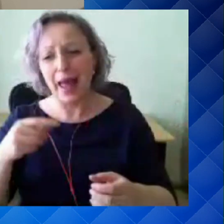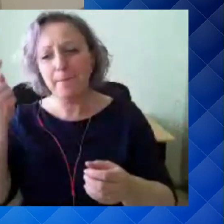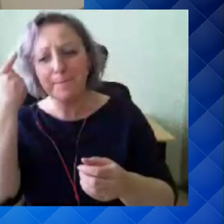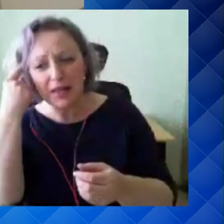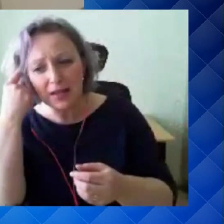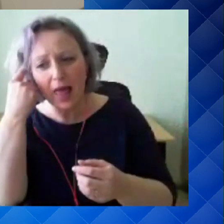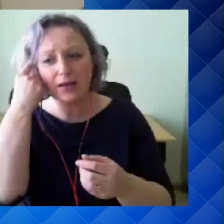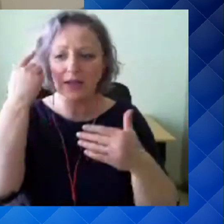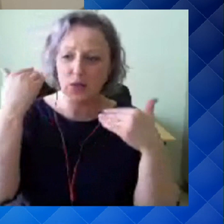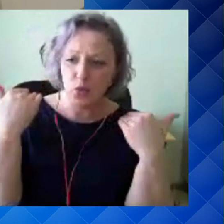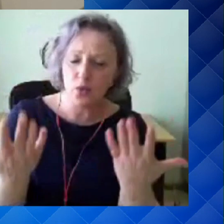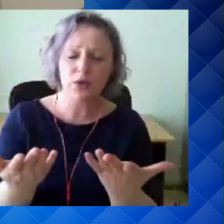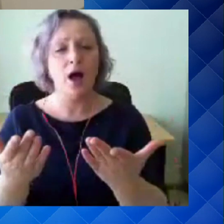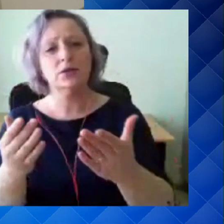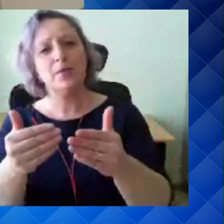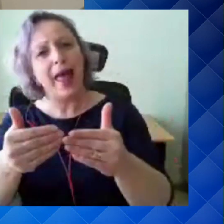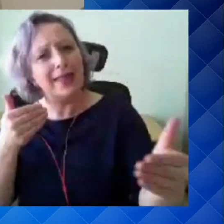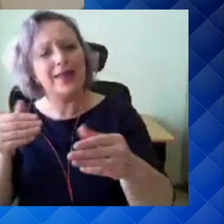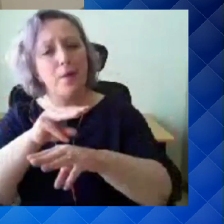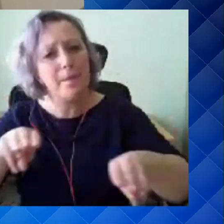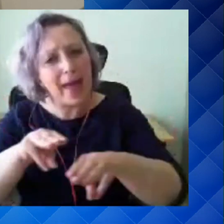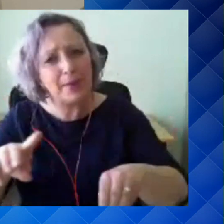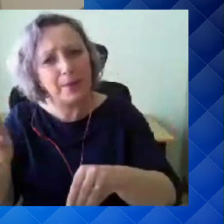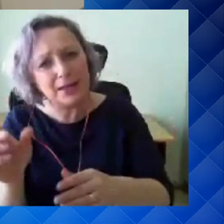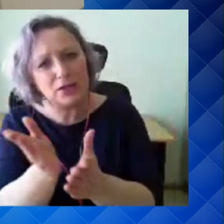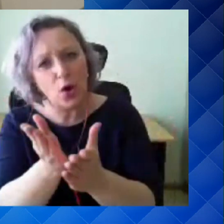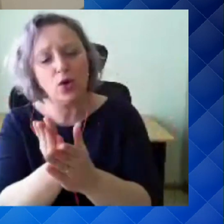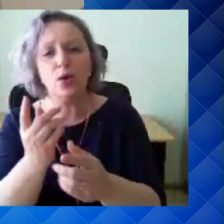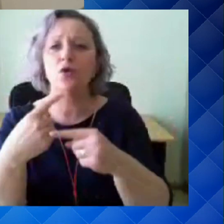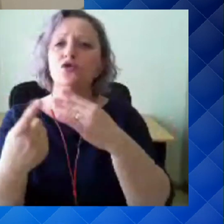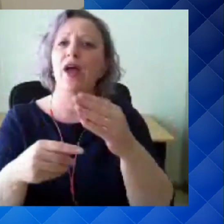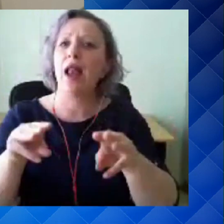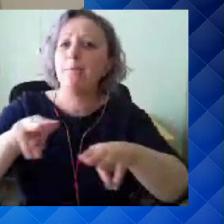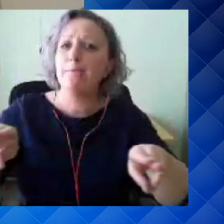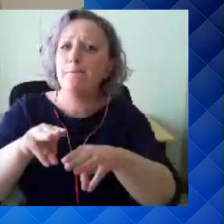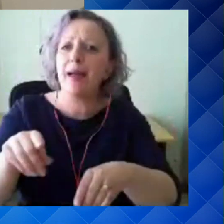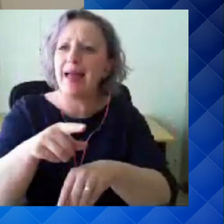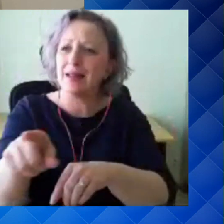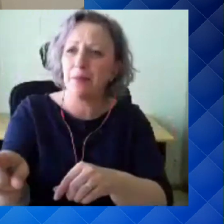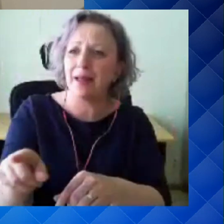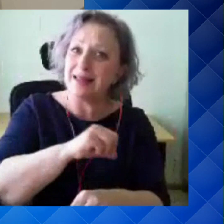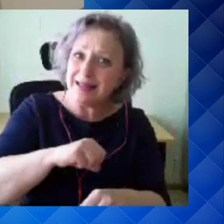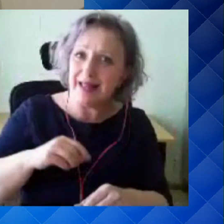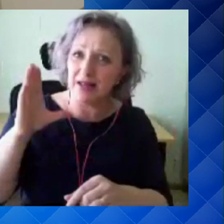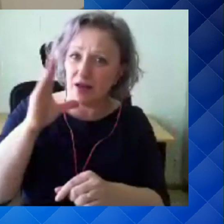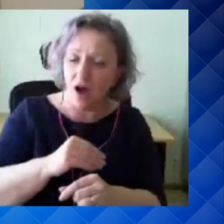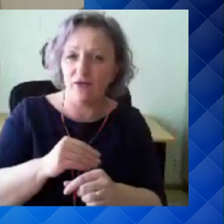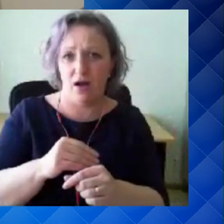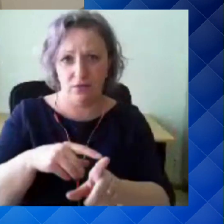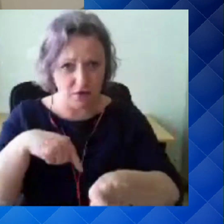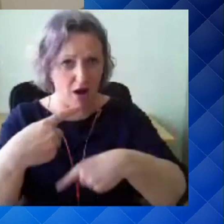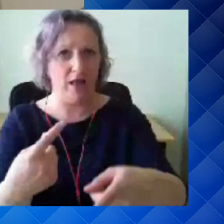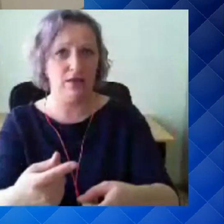ennetavad meetmed ja mis on need meetmed, mida nad peavad ja saavad ise rakendada siis, kui